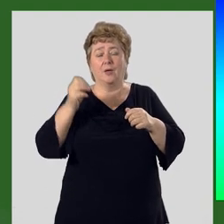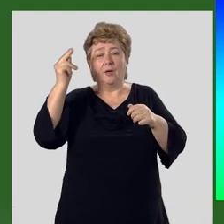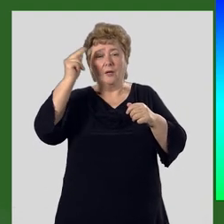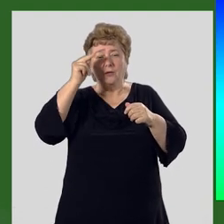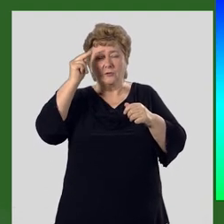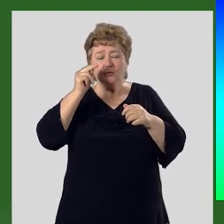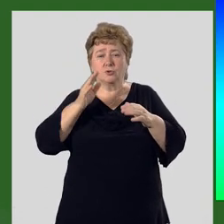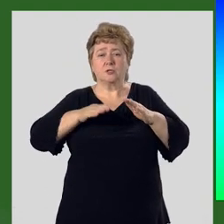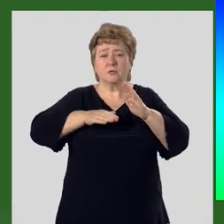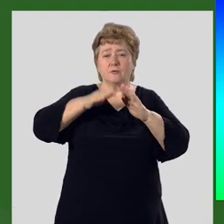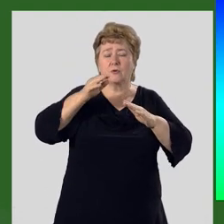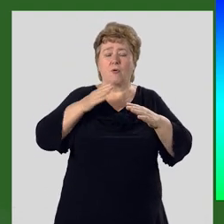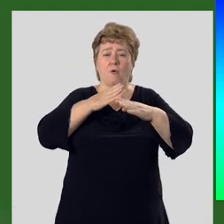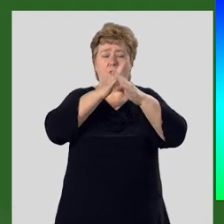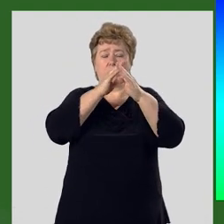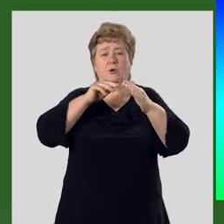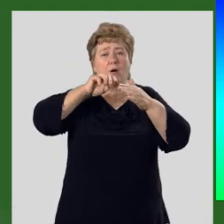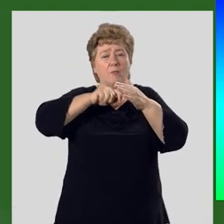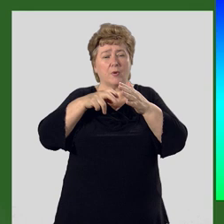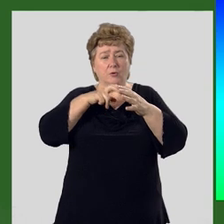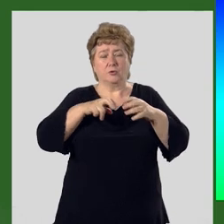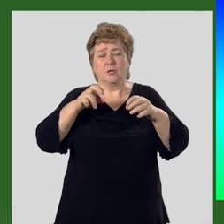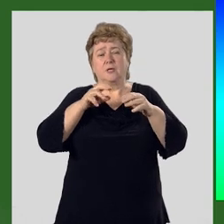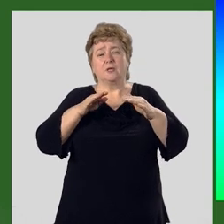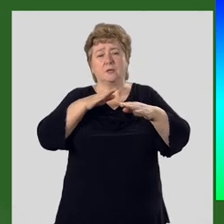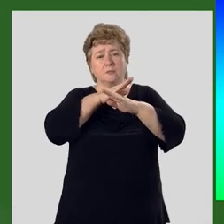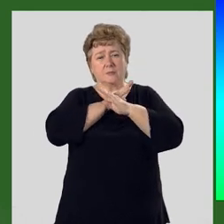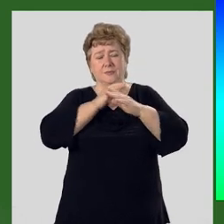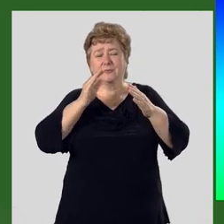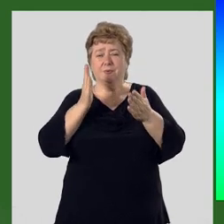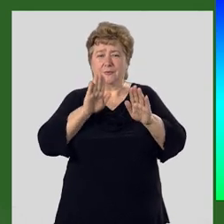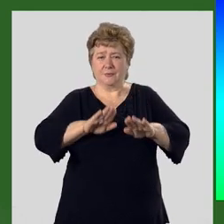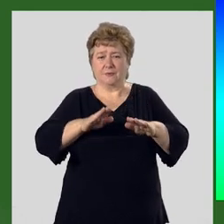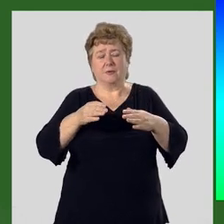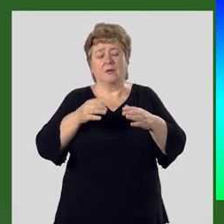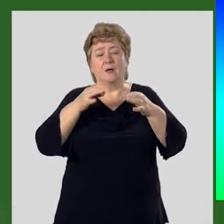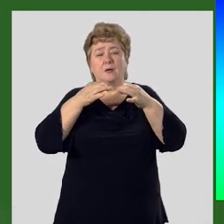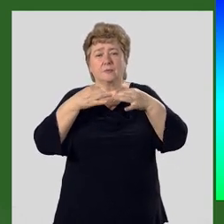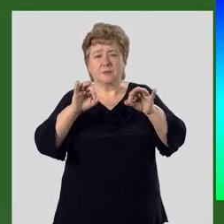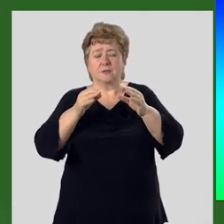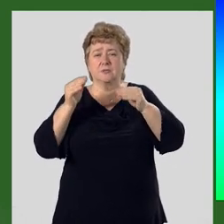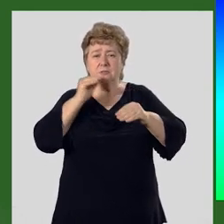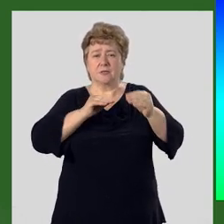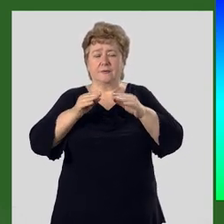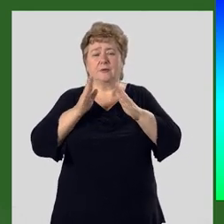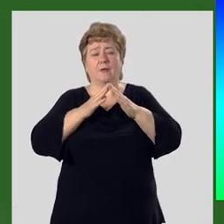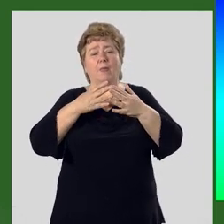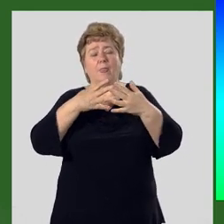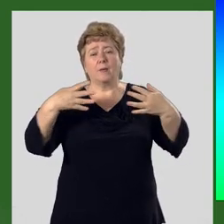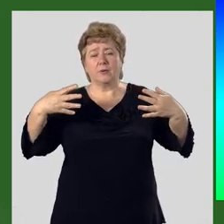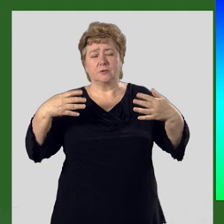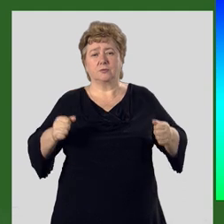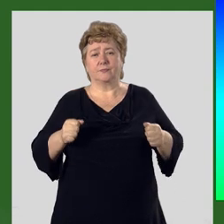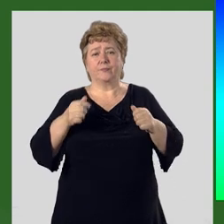Изученность возраста горных пород и остатков вымерших организмов позволила составить таблицу